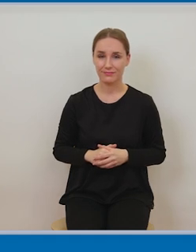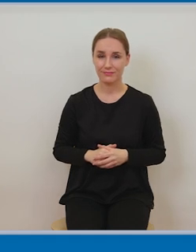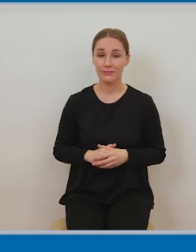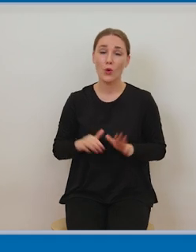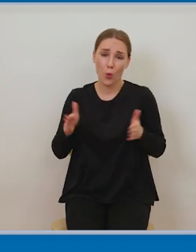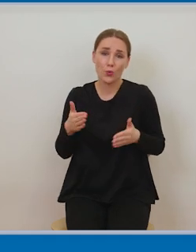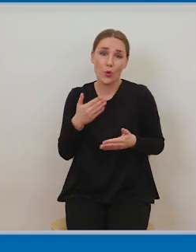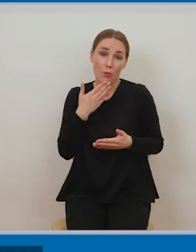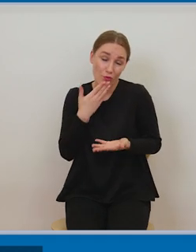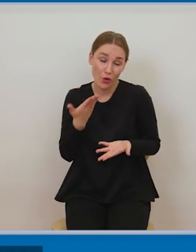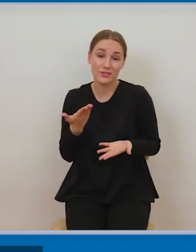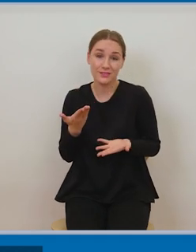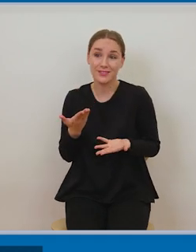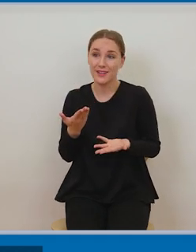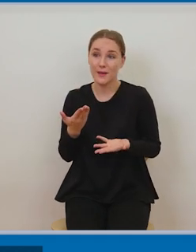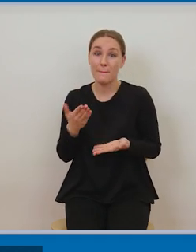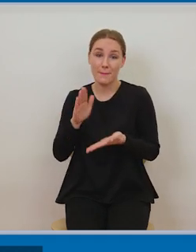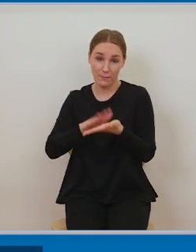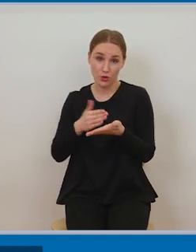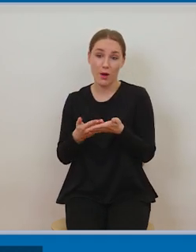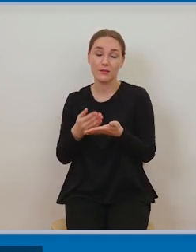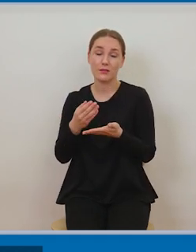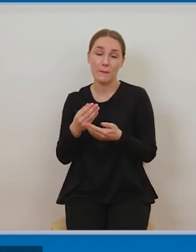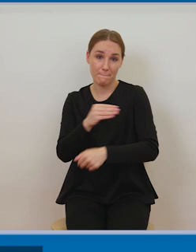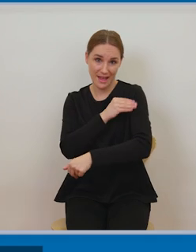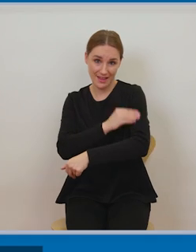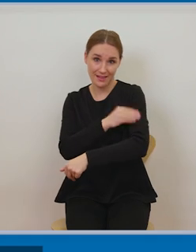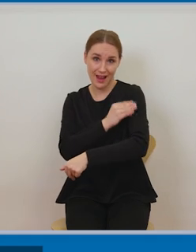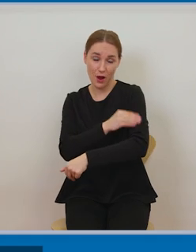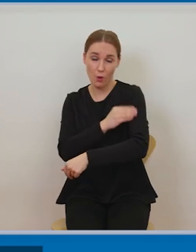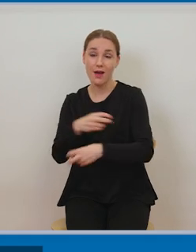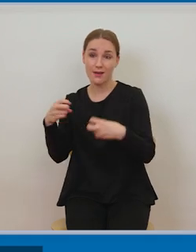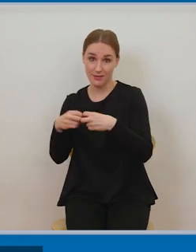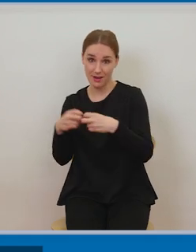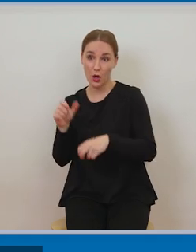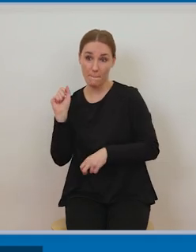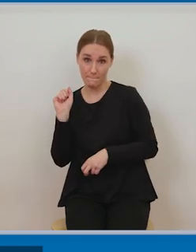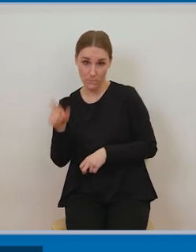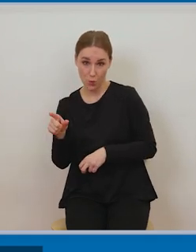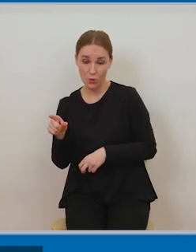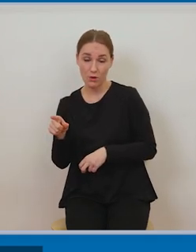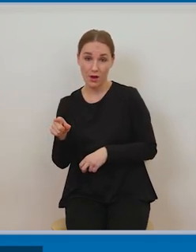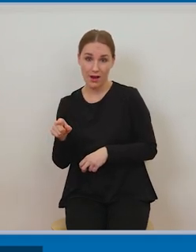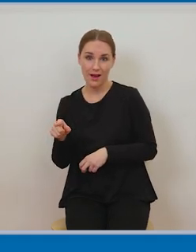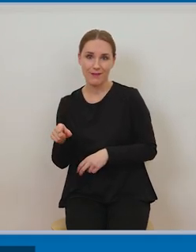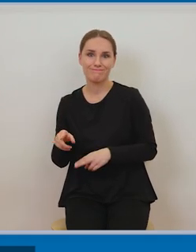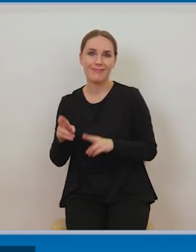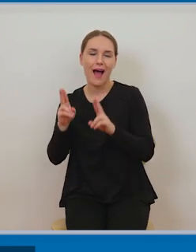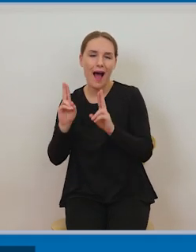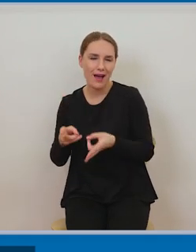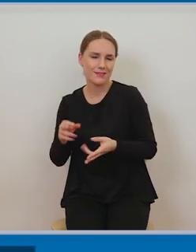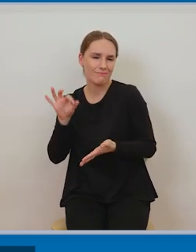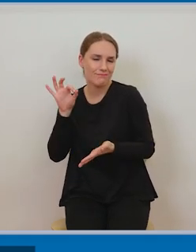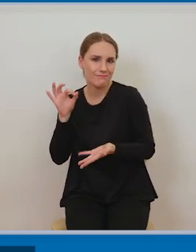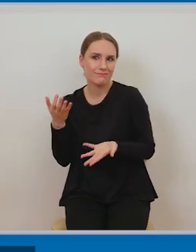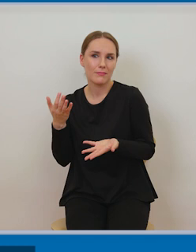zawsze pewności, że materiały udostępnione w internecie są udostępniane na jakichś zasadach w ogóle